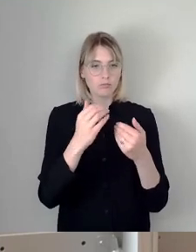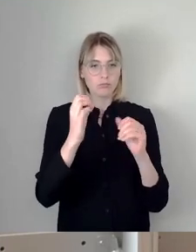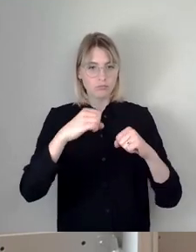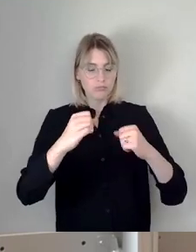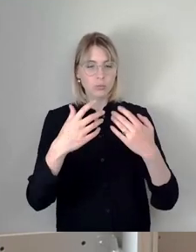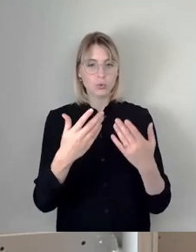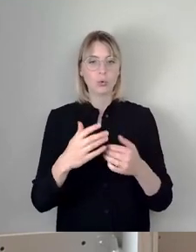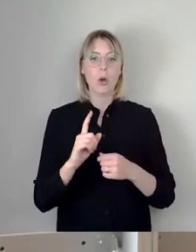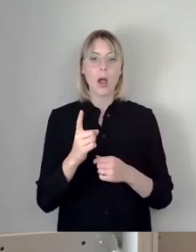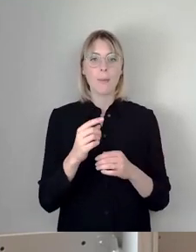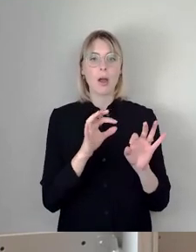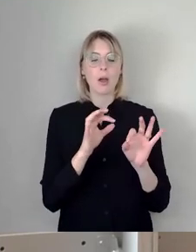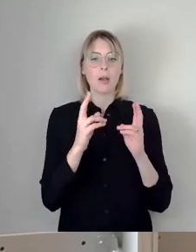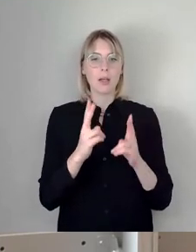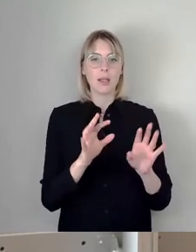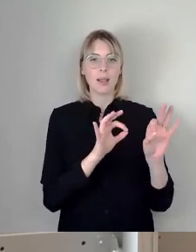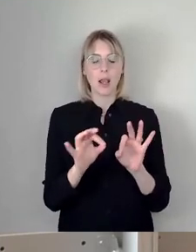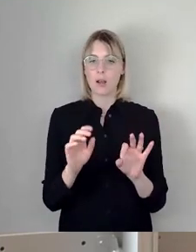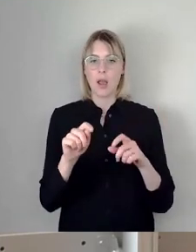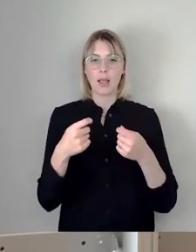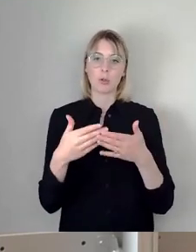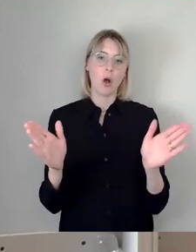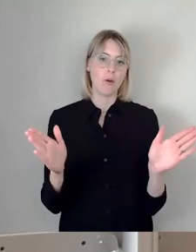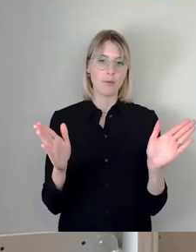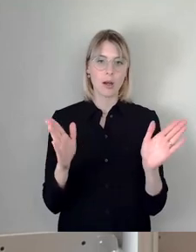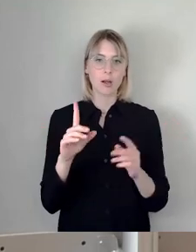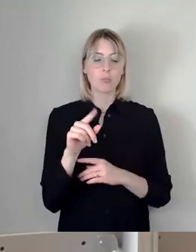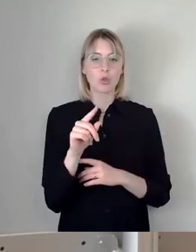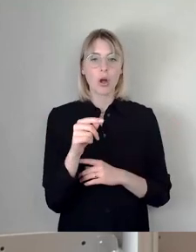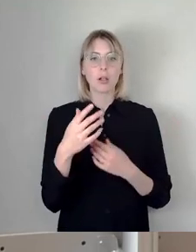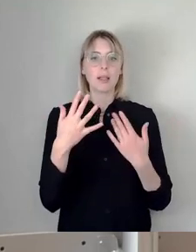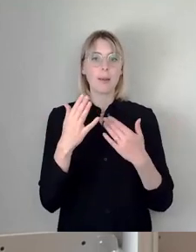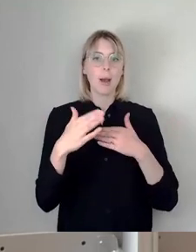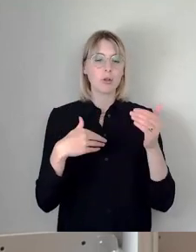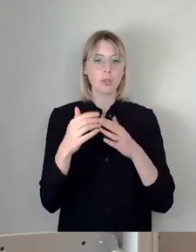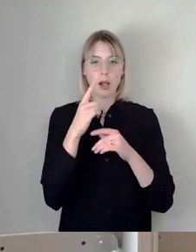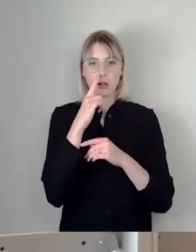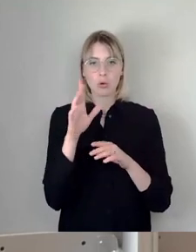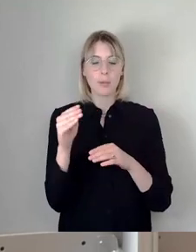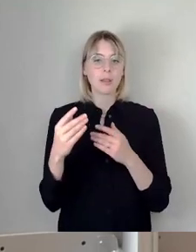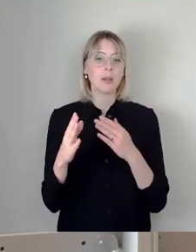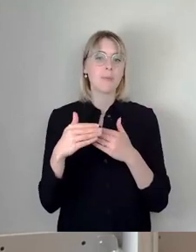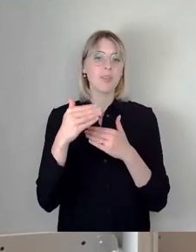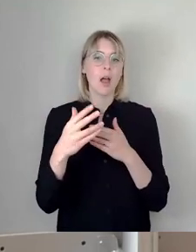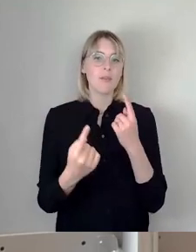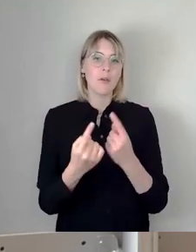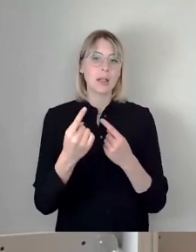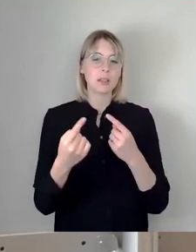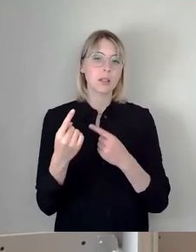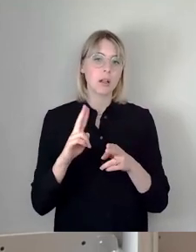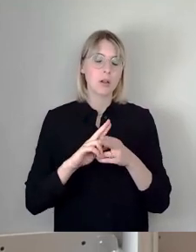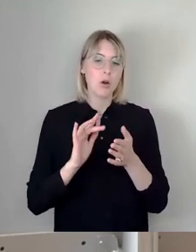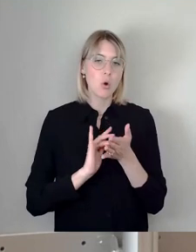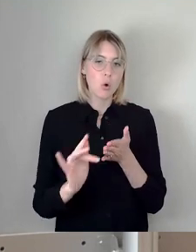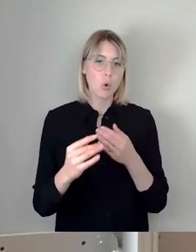Richtlinie ist nicht ergebnisoffen. Dort werden also im Prinzip gesagt, ja, also klimaneutral könnte man nur mit nachwachsenden Rohstoffen bauen, Stroh und